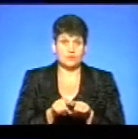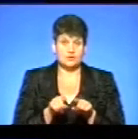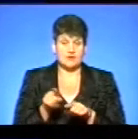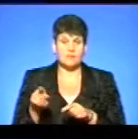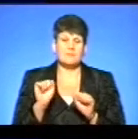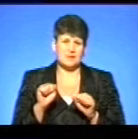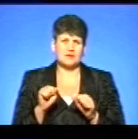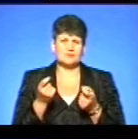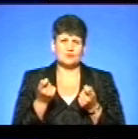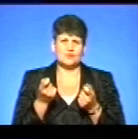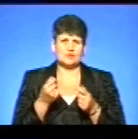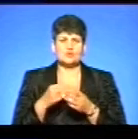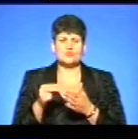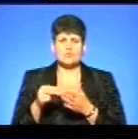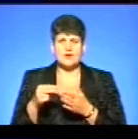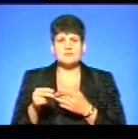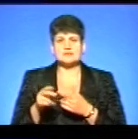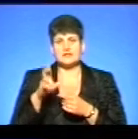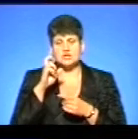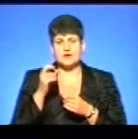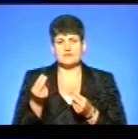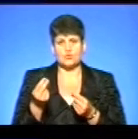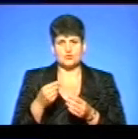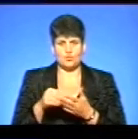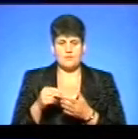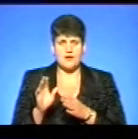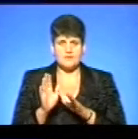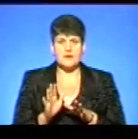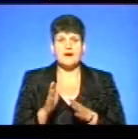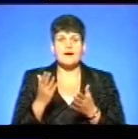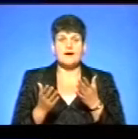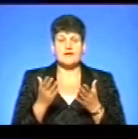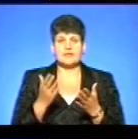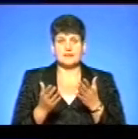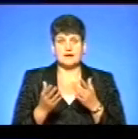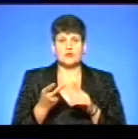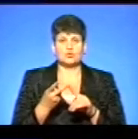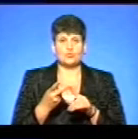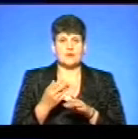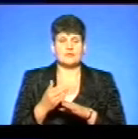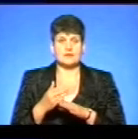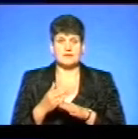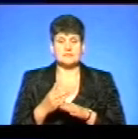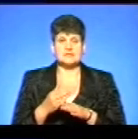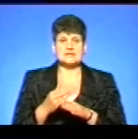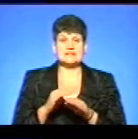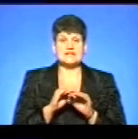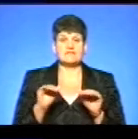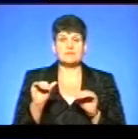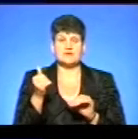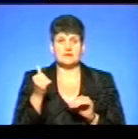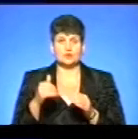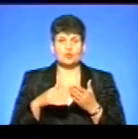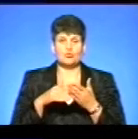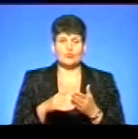ми забезпечуємо за державні кошти, але другий етап – це рівень вторинної допомоги і третинний.